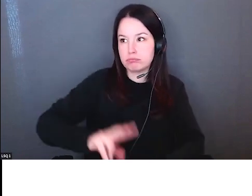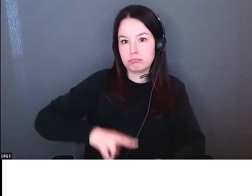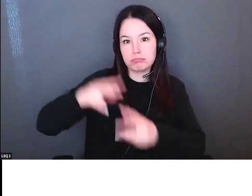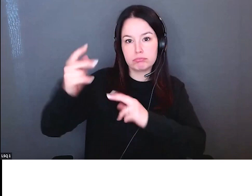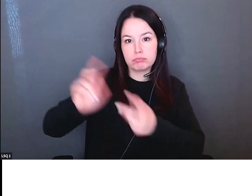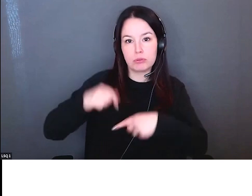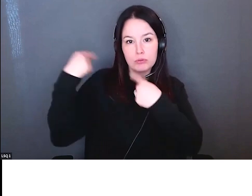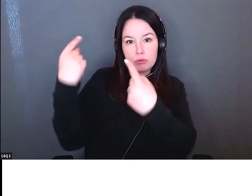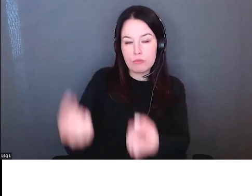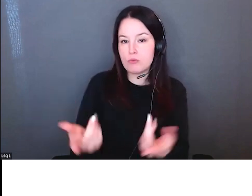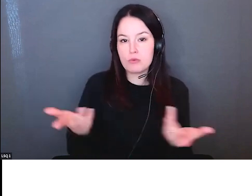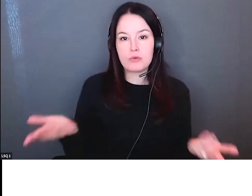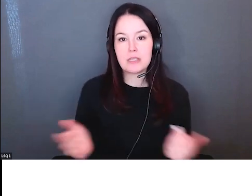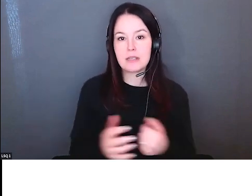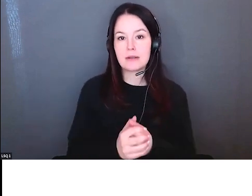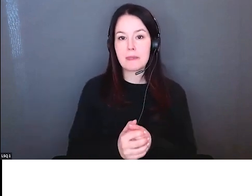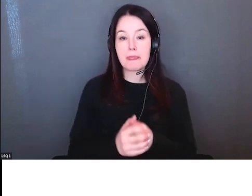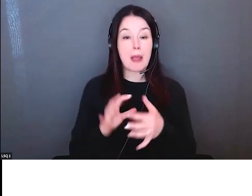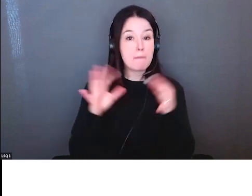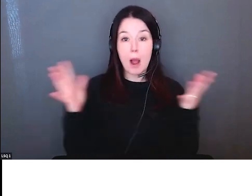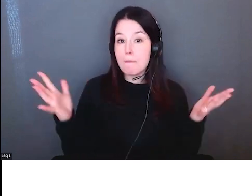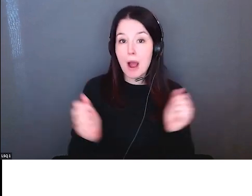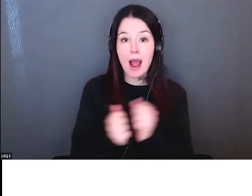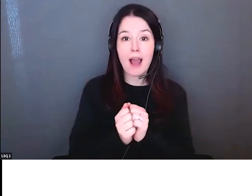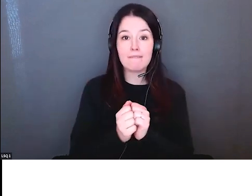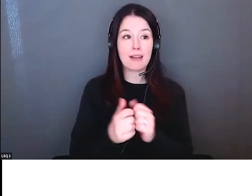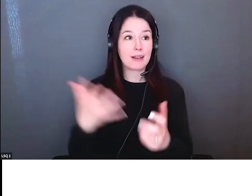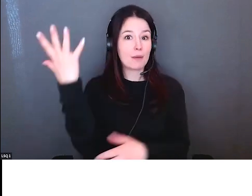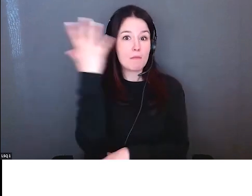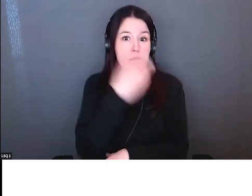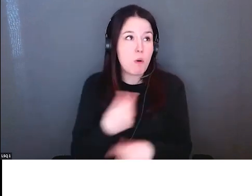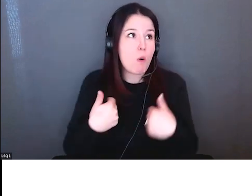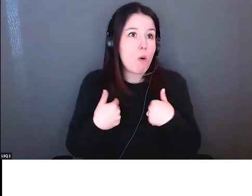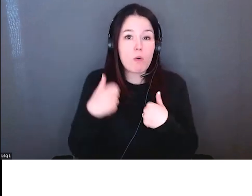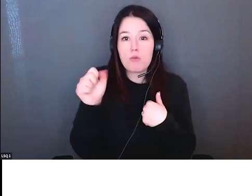c'est dans la société on ne les aime peut-être pas